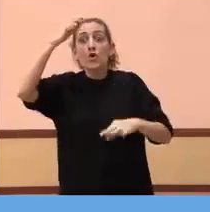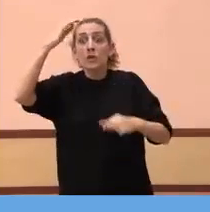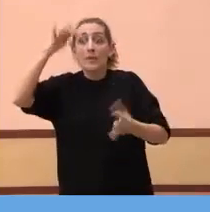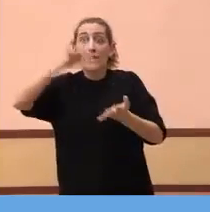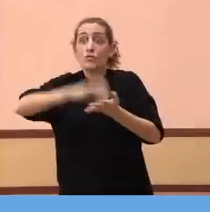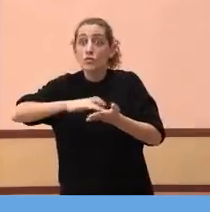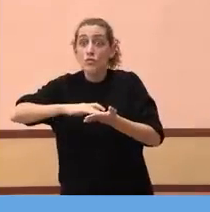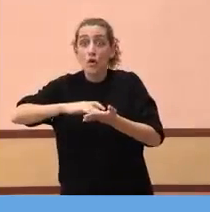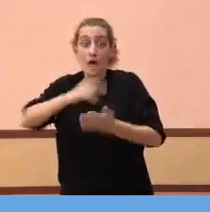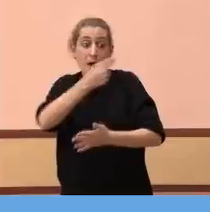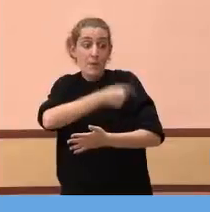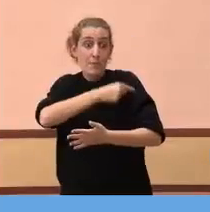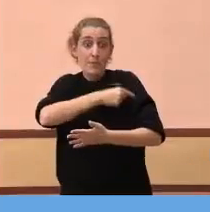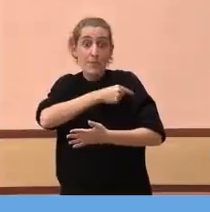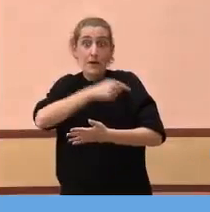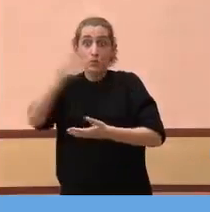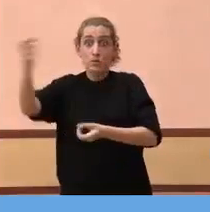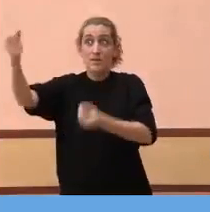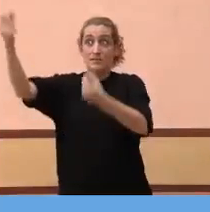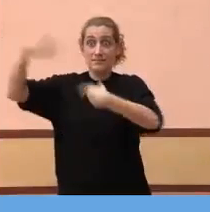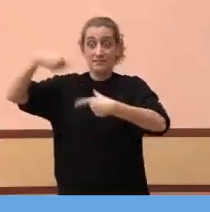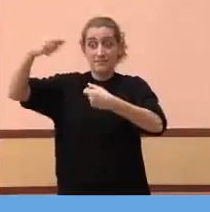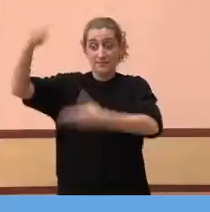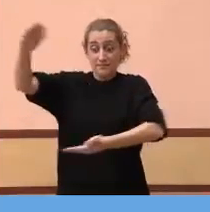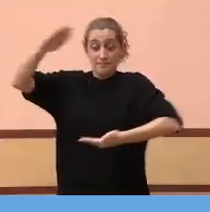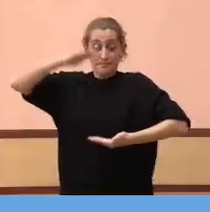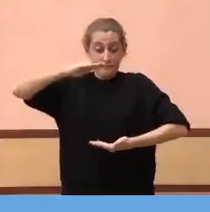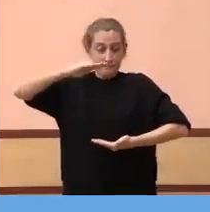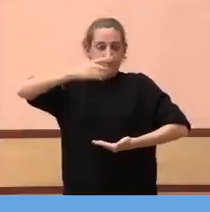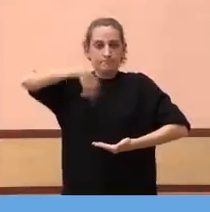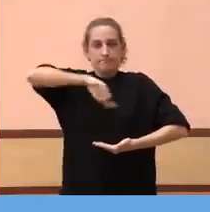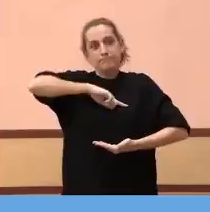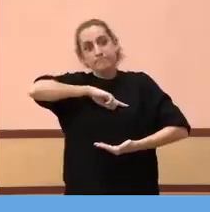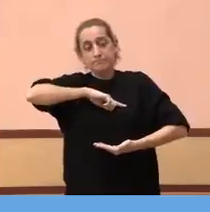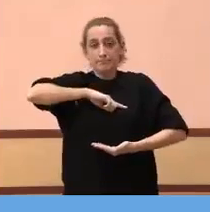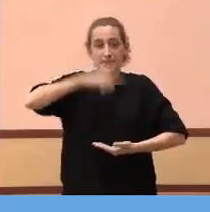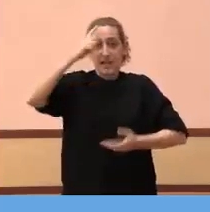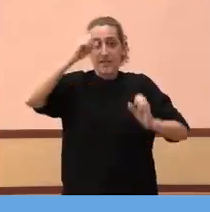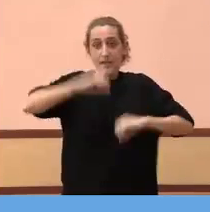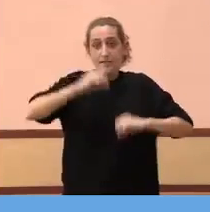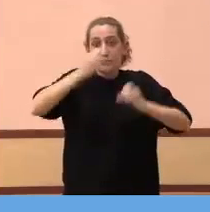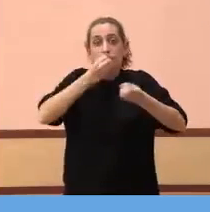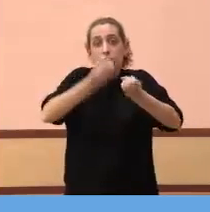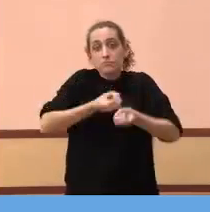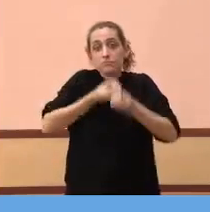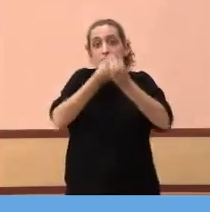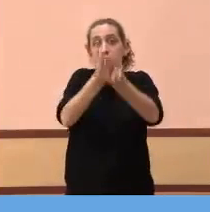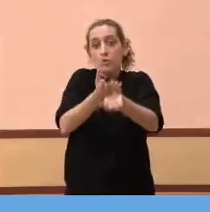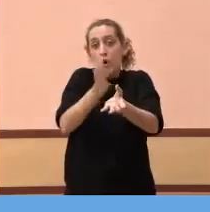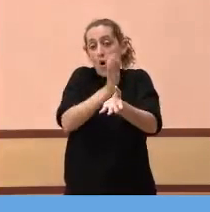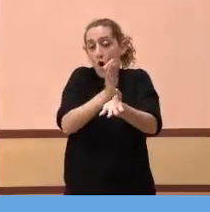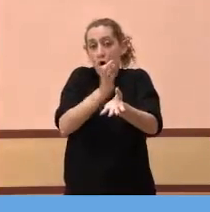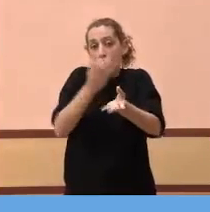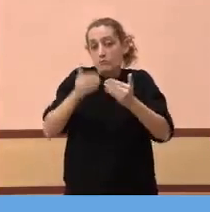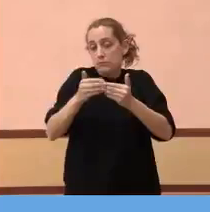la decisió ja l'anunciarem i ja prendrem la decisió oportuna.